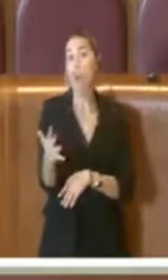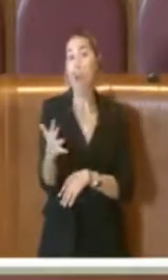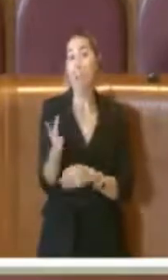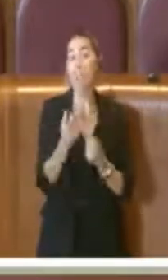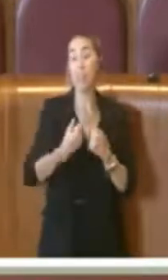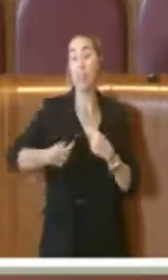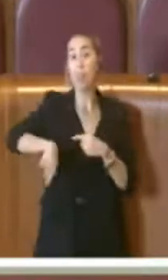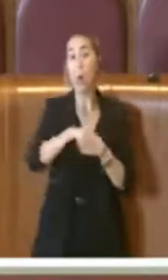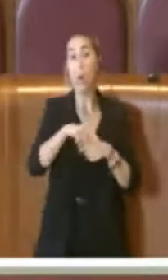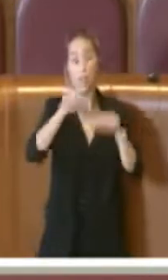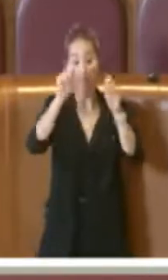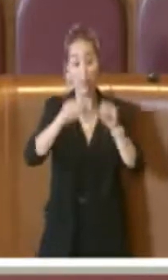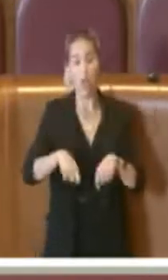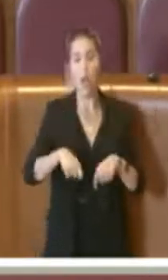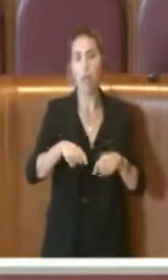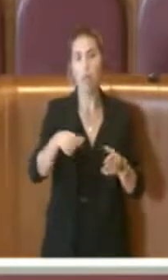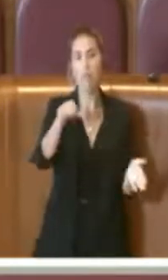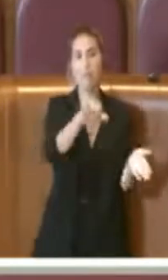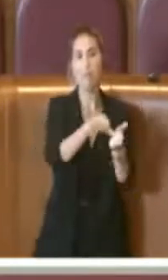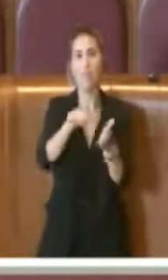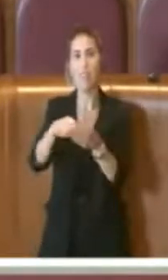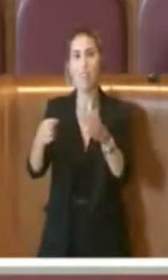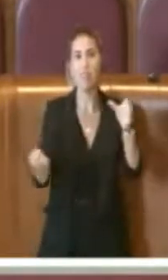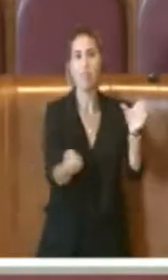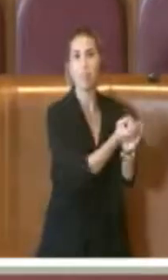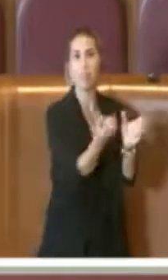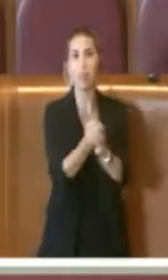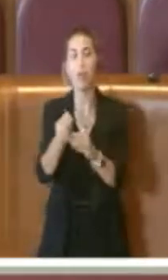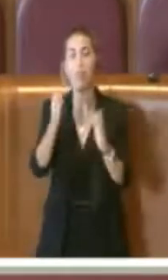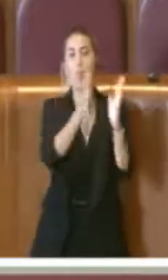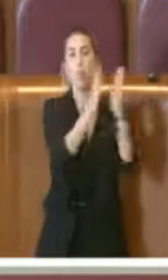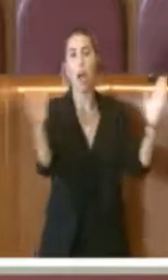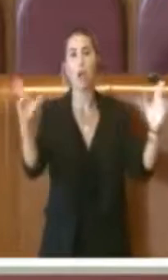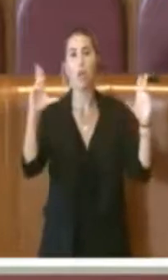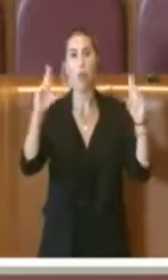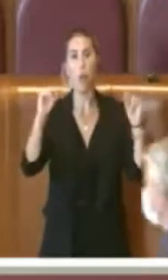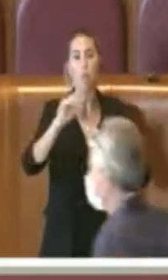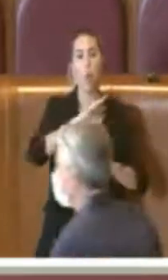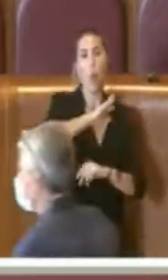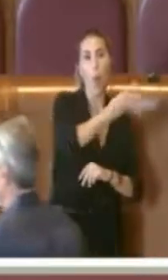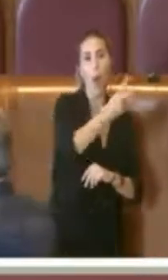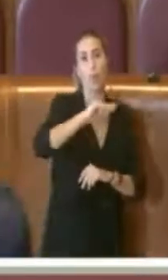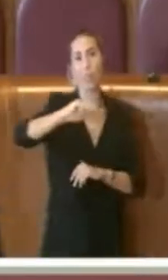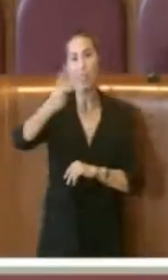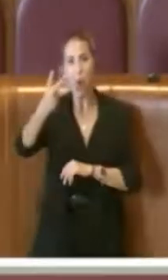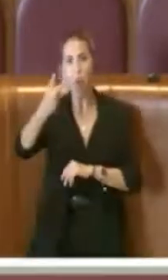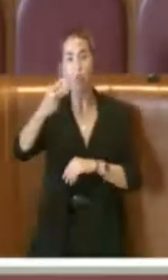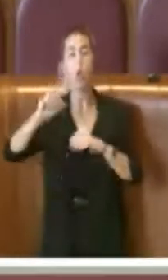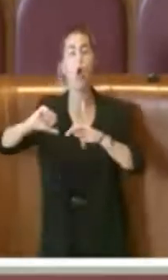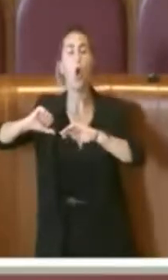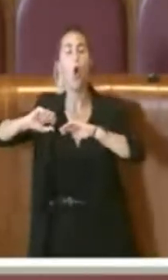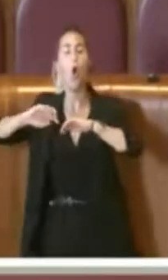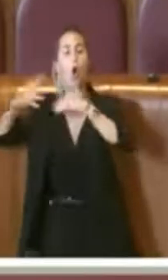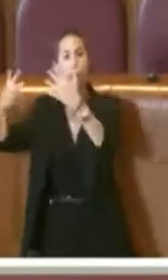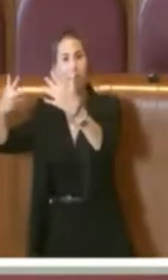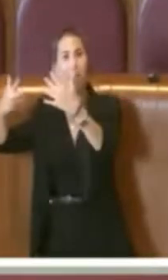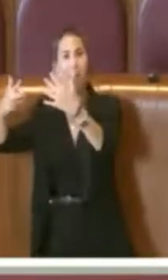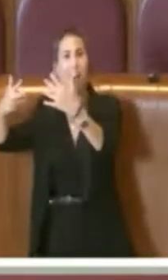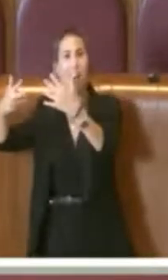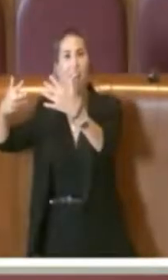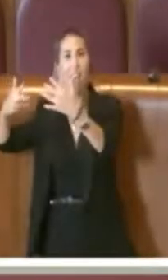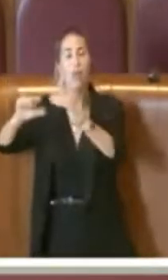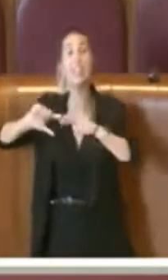aperto e inaugurato diverse biblioteche nuove, in quarto, in secondo, in ottavo, in settimo